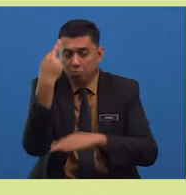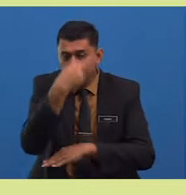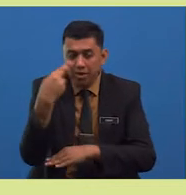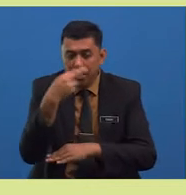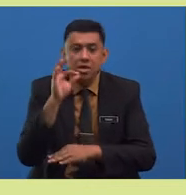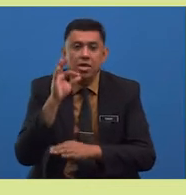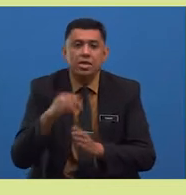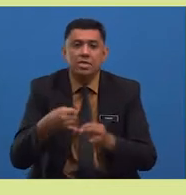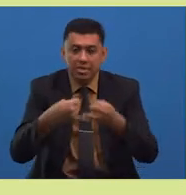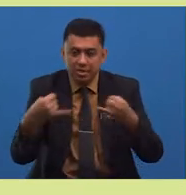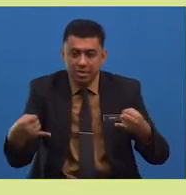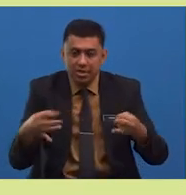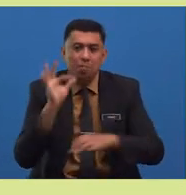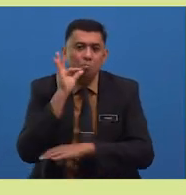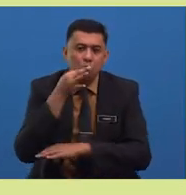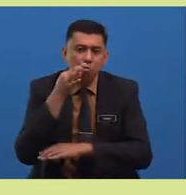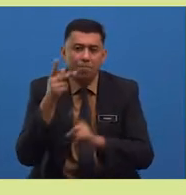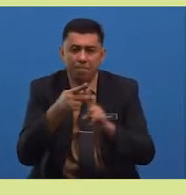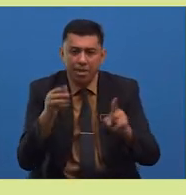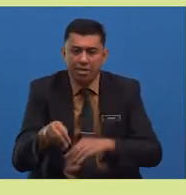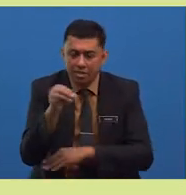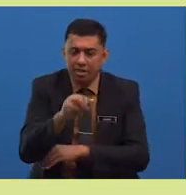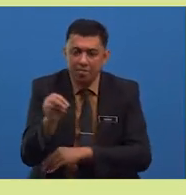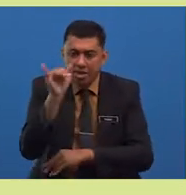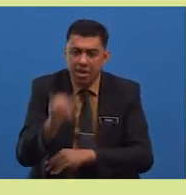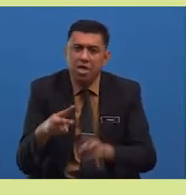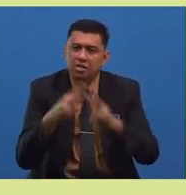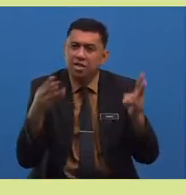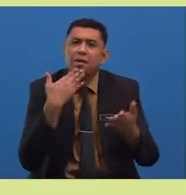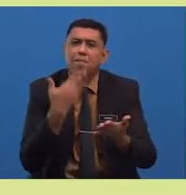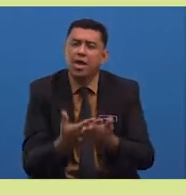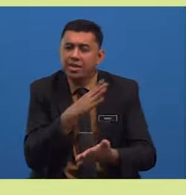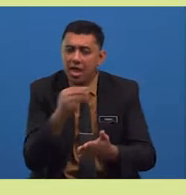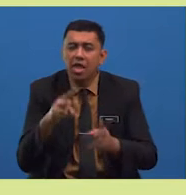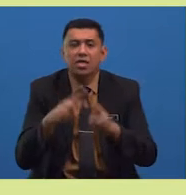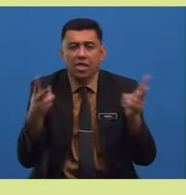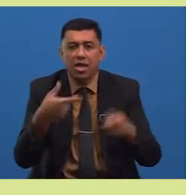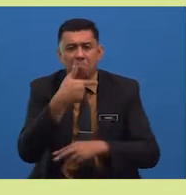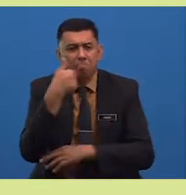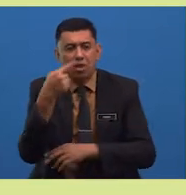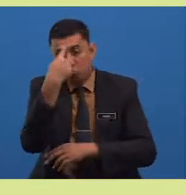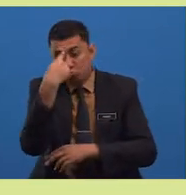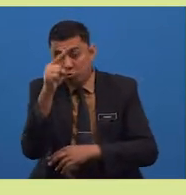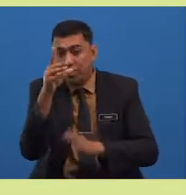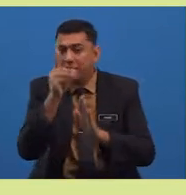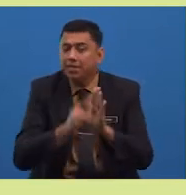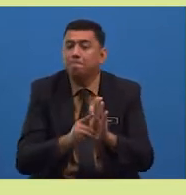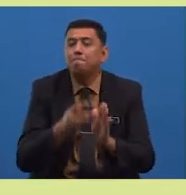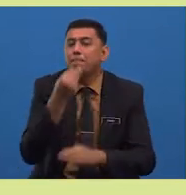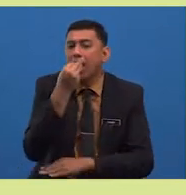buah daripada tanaman yang sangat baik dan sangat enak untuk dimakan.